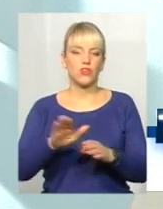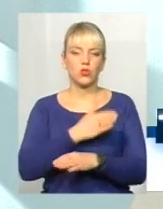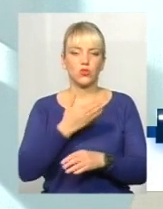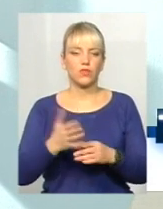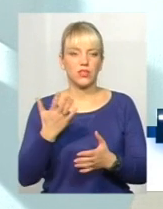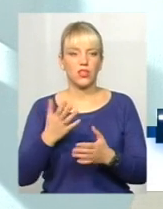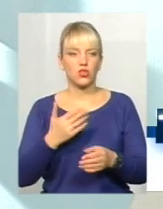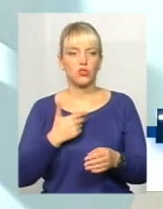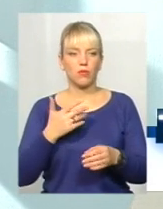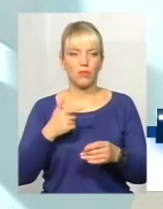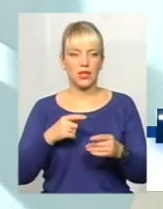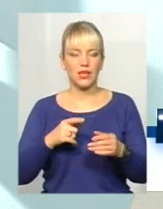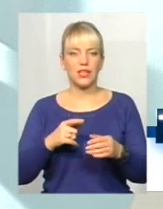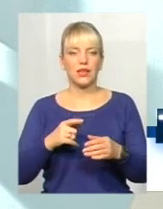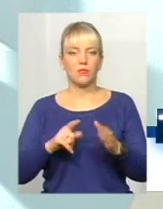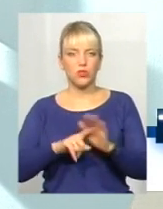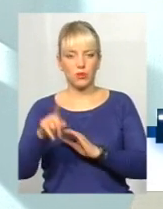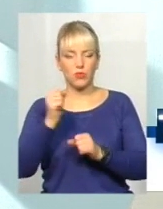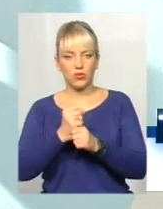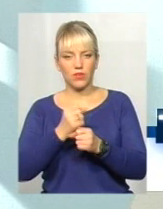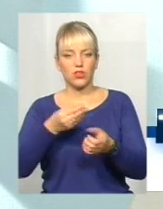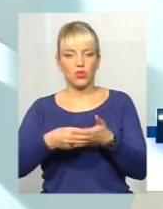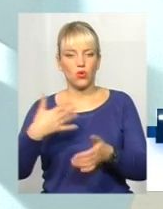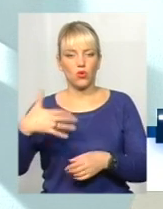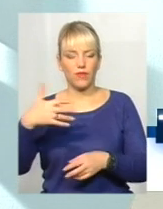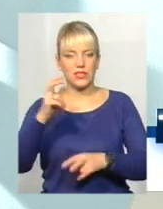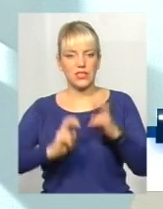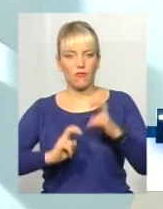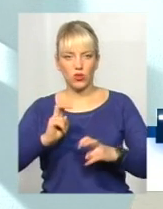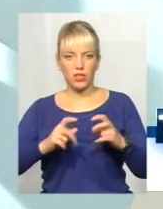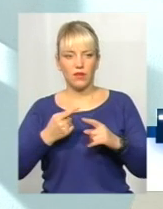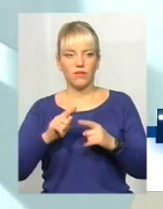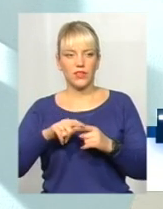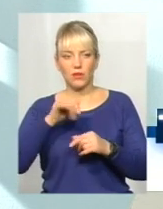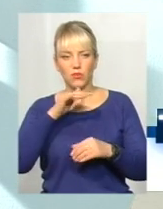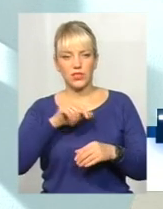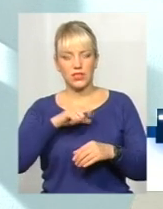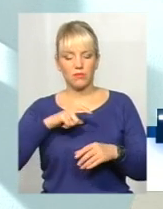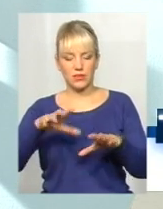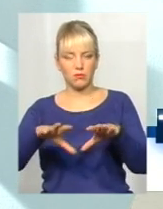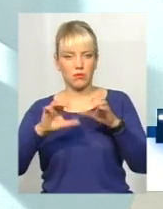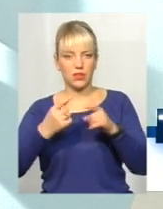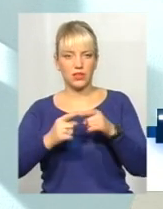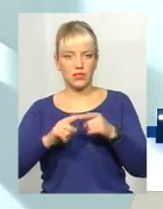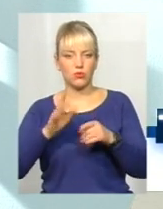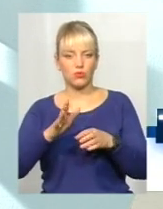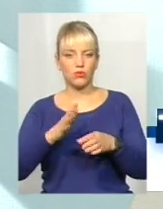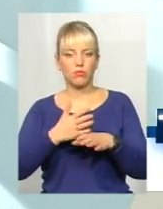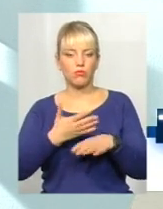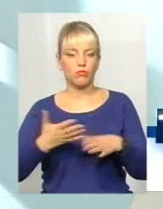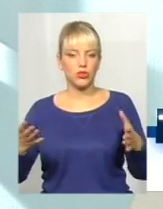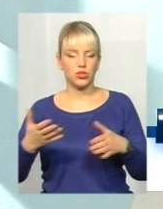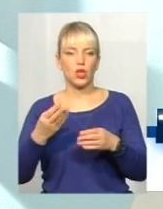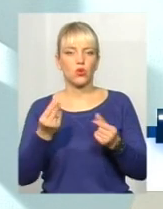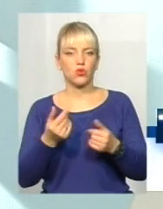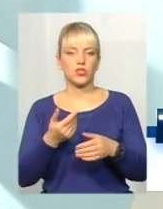дороговартісний завод сам, він не може цього сприймати. Це буде значно більше коштів на